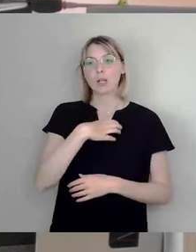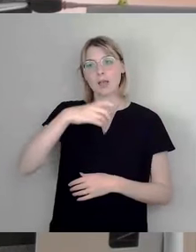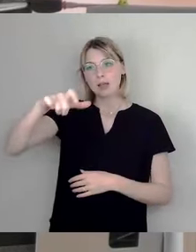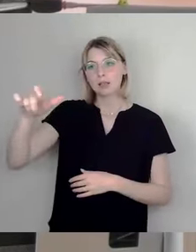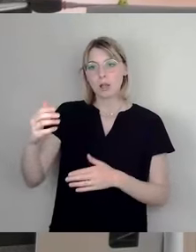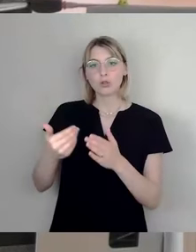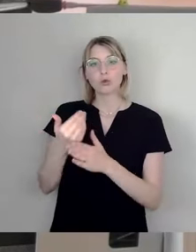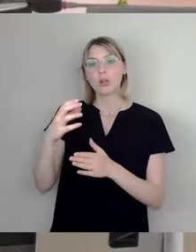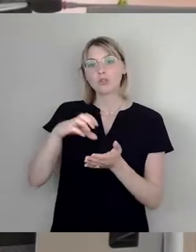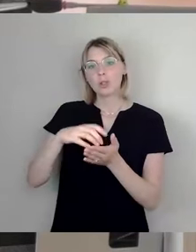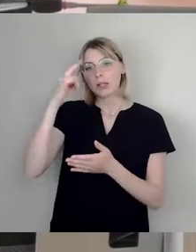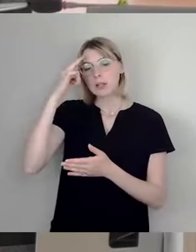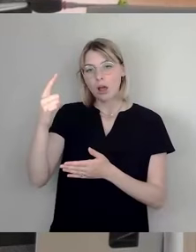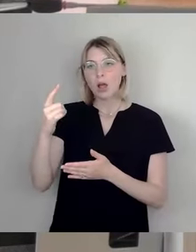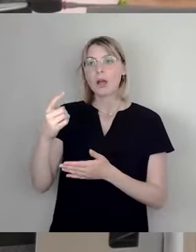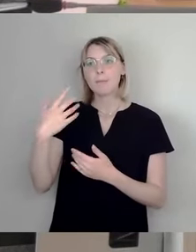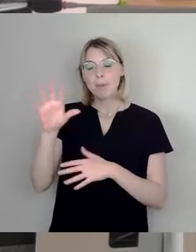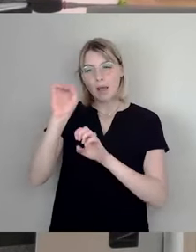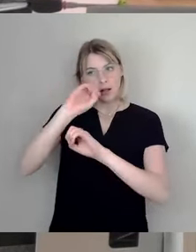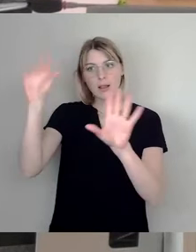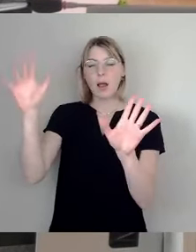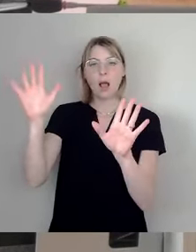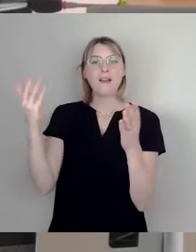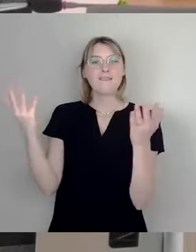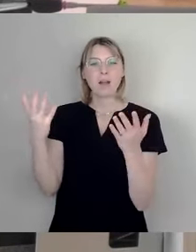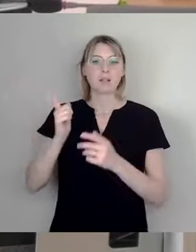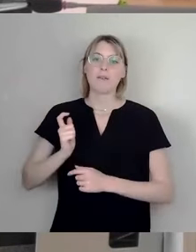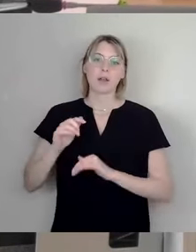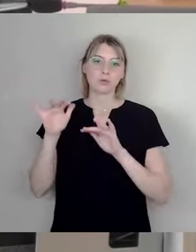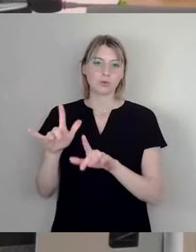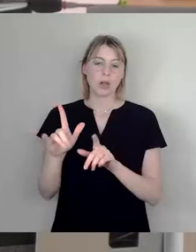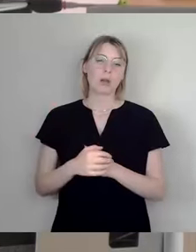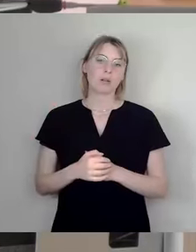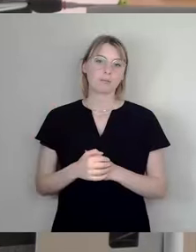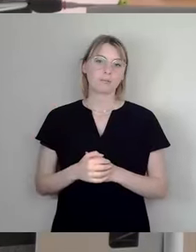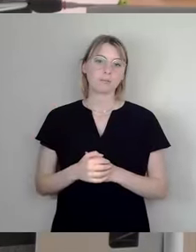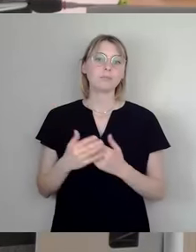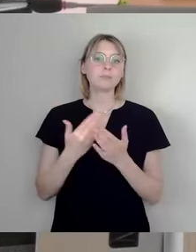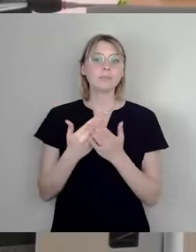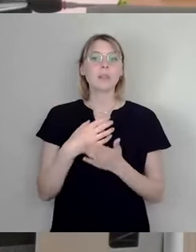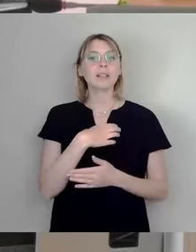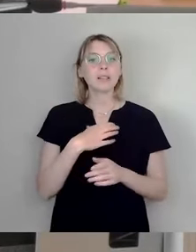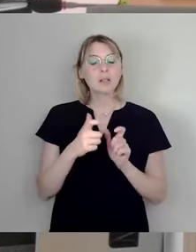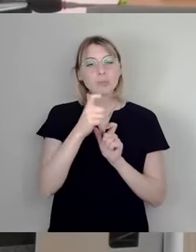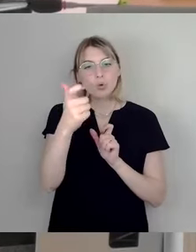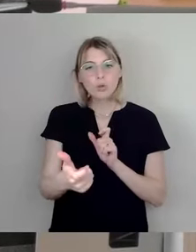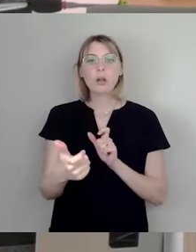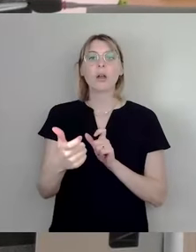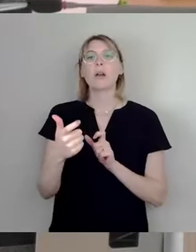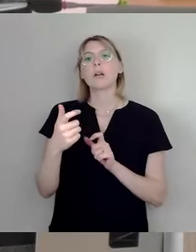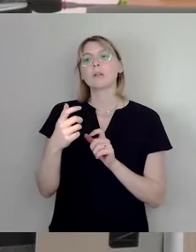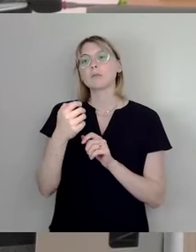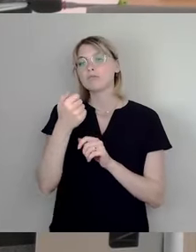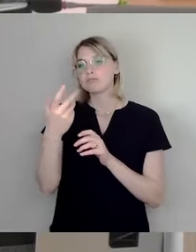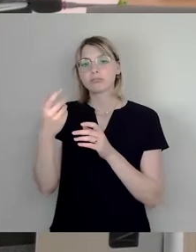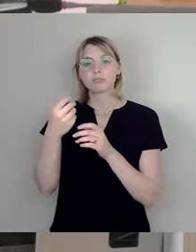erwarten sind. Königsbrücker Straße, Brücke an der Kreuzung Magazinstraße, Blaues Wunder, Brücken über die Weißeritz, Brücke